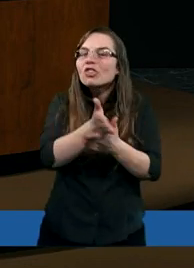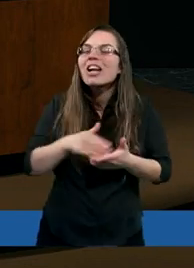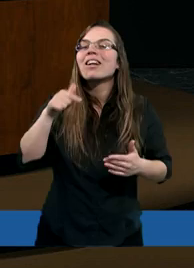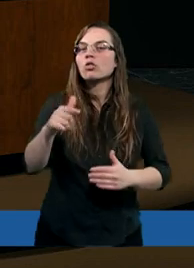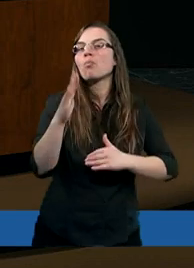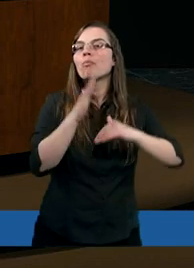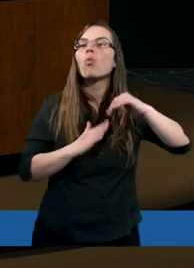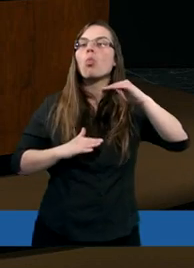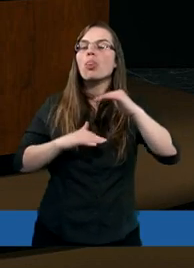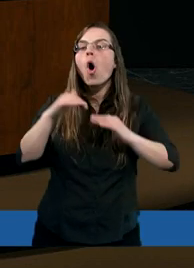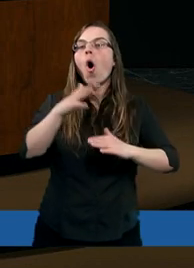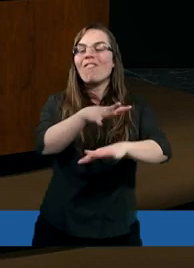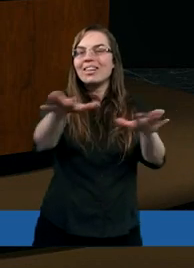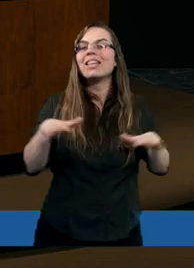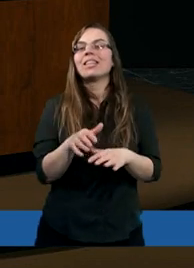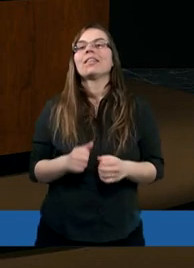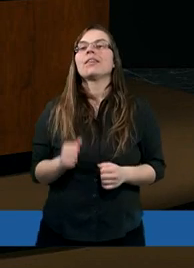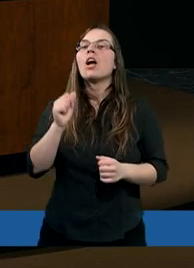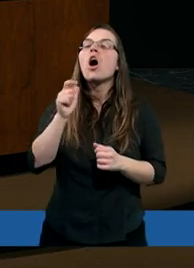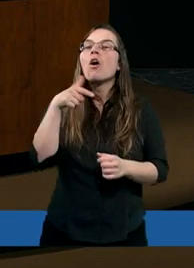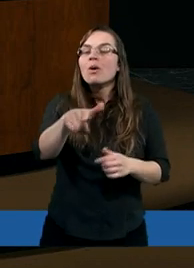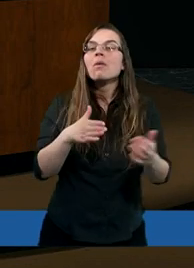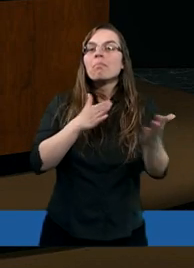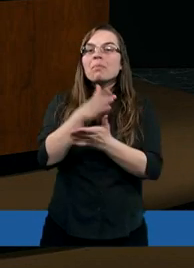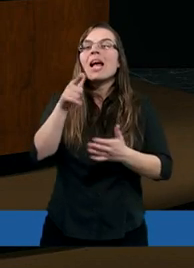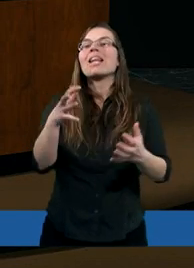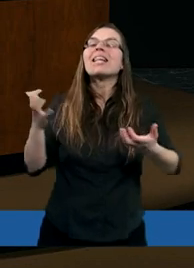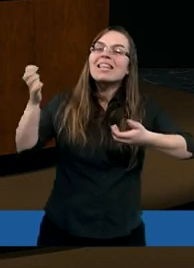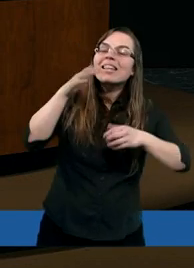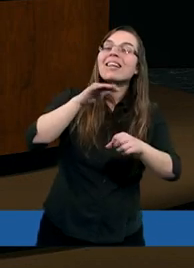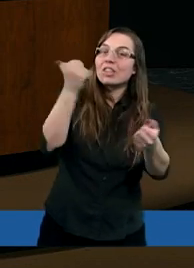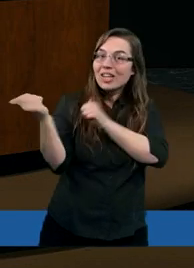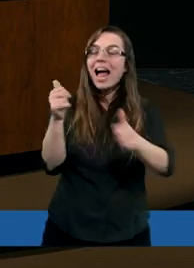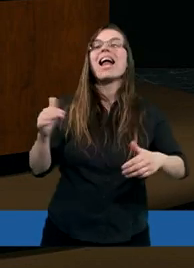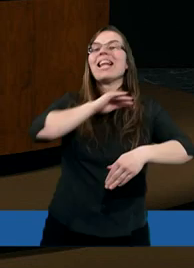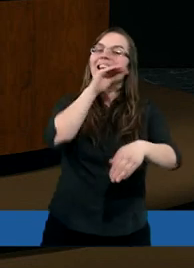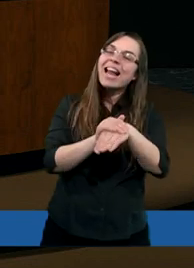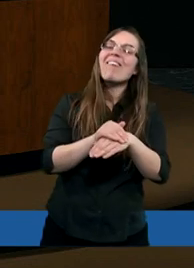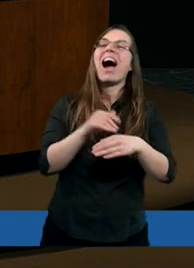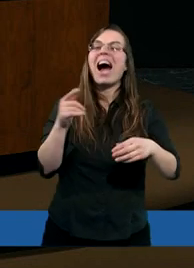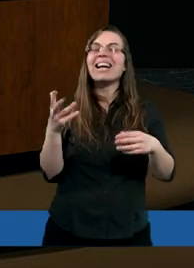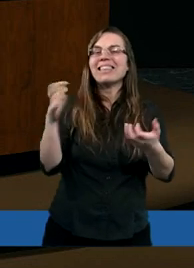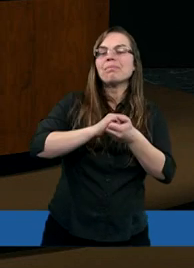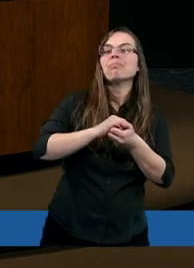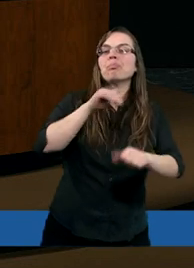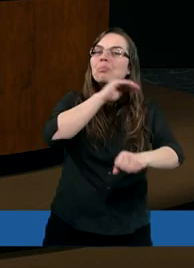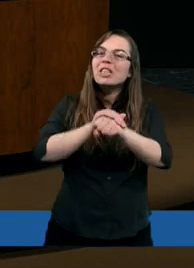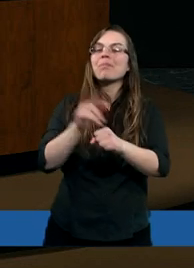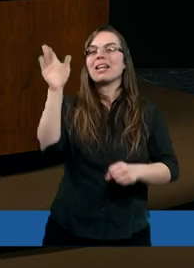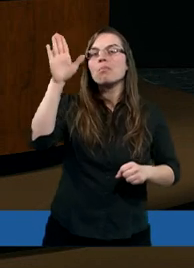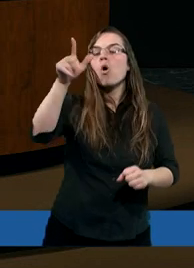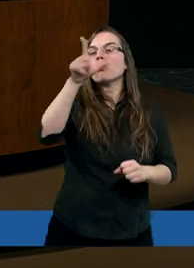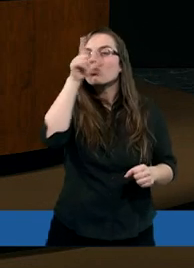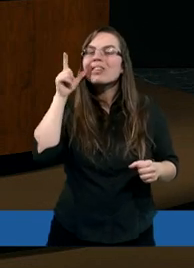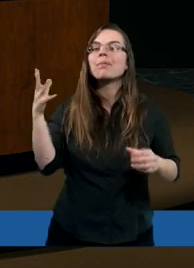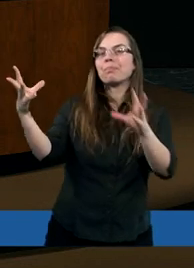tej budowli, a więc poprzez chrzest zawarli przymierze z Bogiem, już są ludem